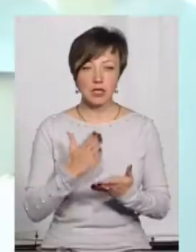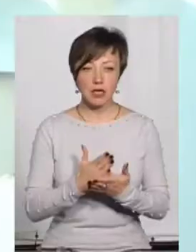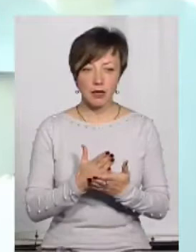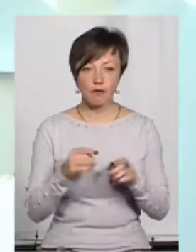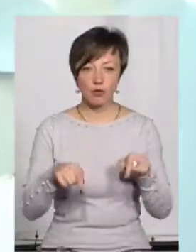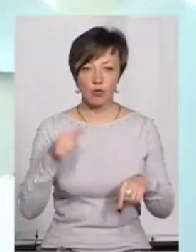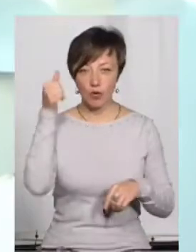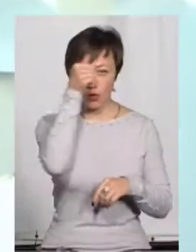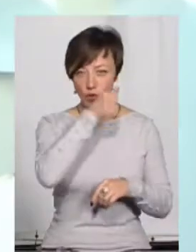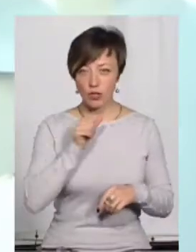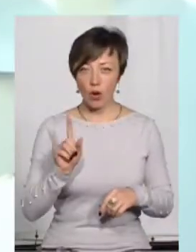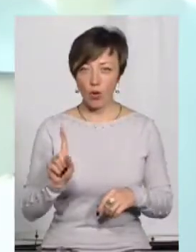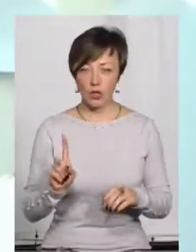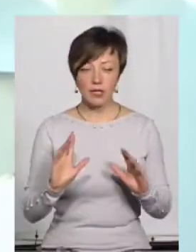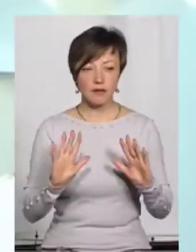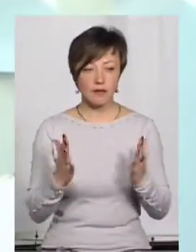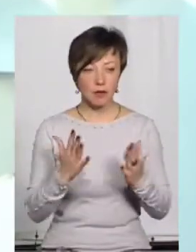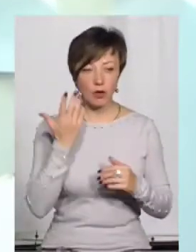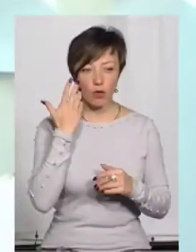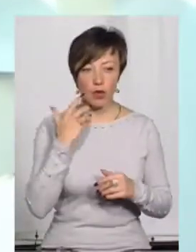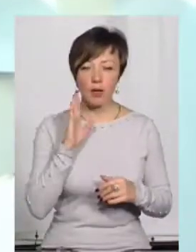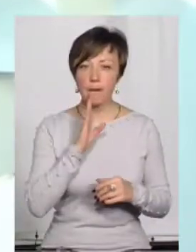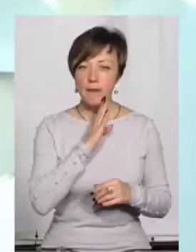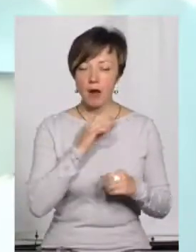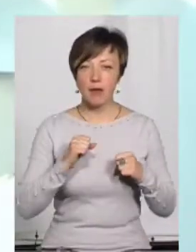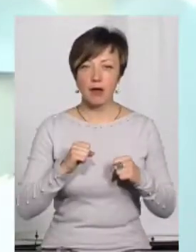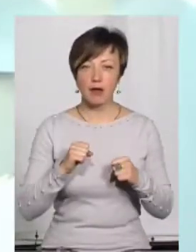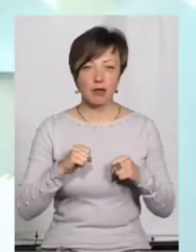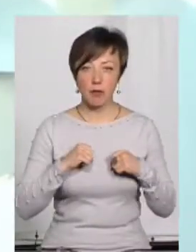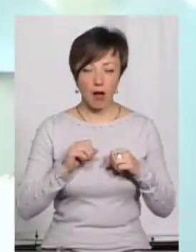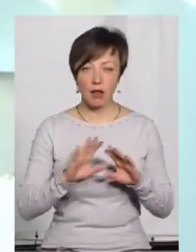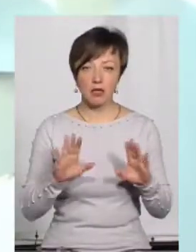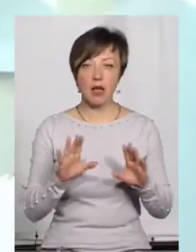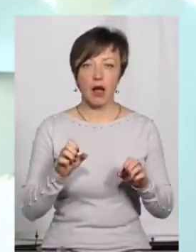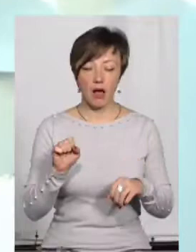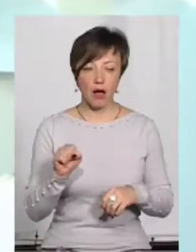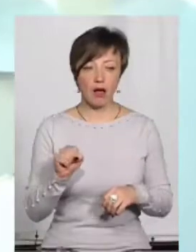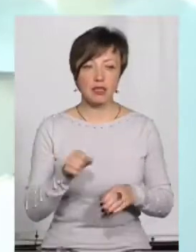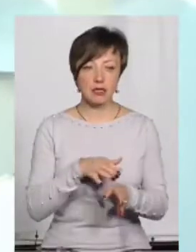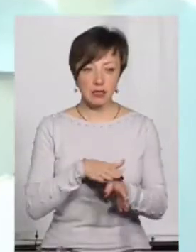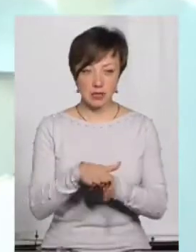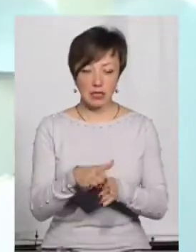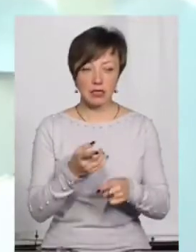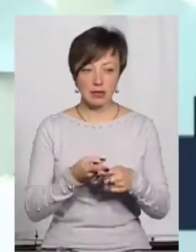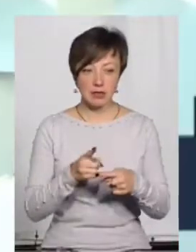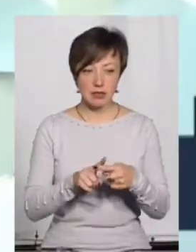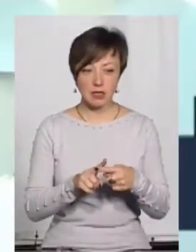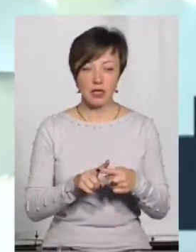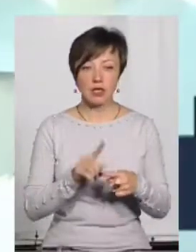в цьому році один випадок, коли мама намагалася, не намагалася, а здійснила це,